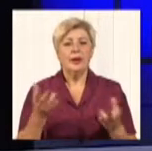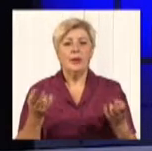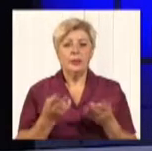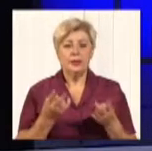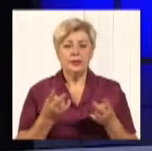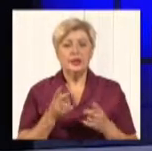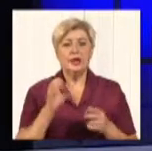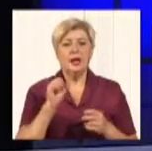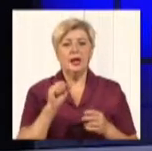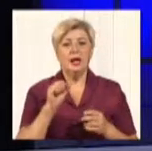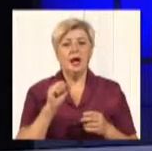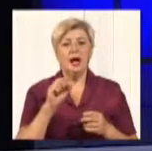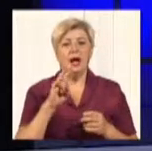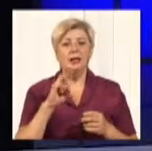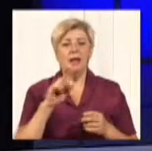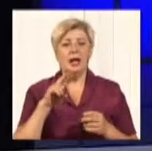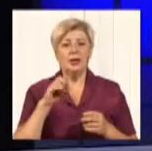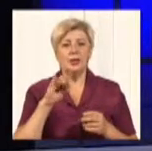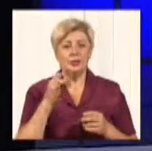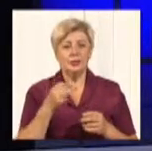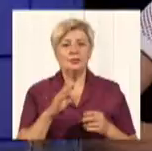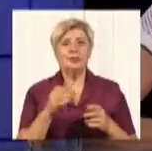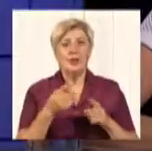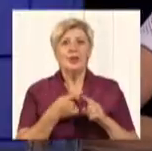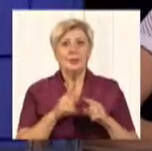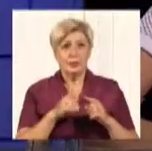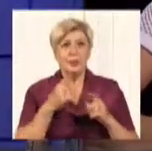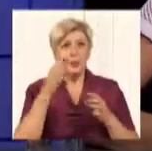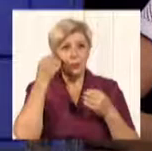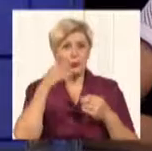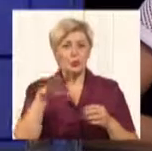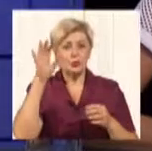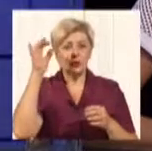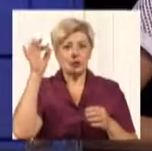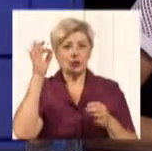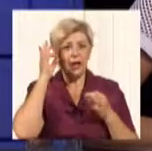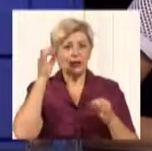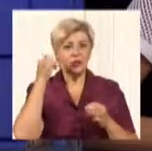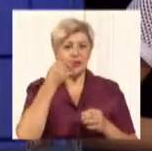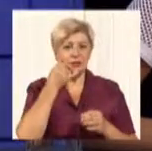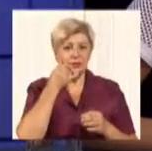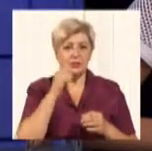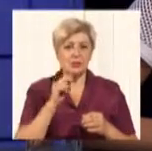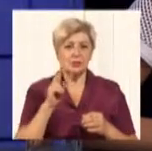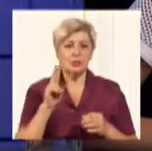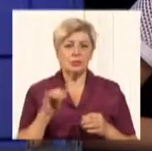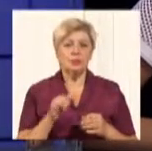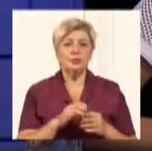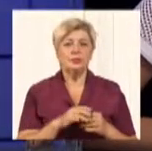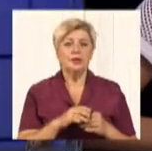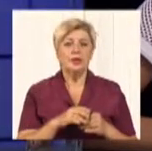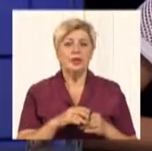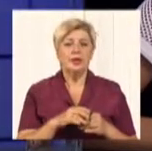аналоговий діапазон, для того, щоб покращувати якість зв'язку. Так, щоб так, свої скарги, або, можливо,